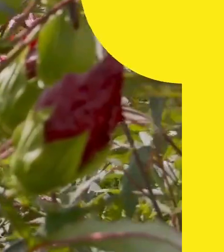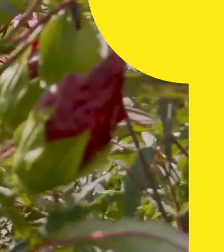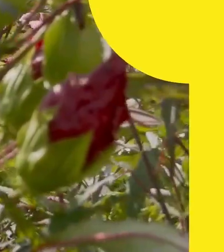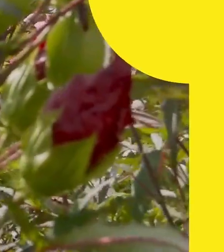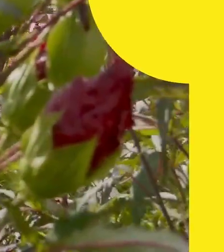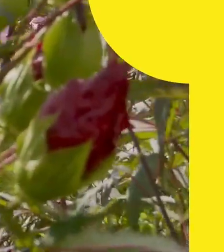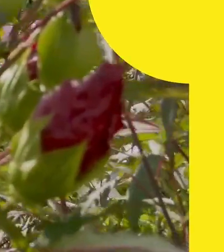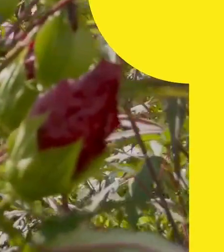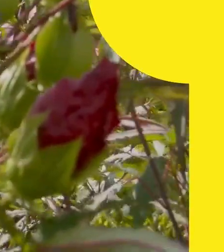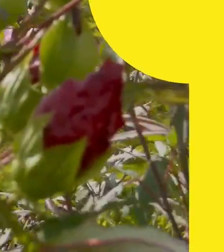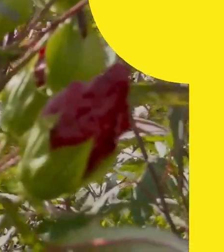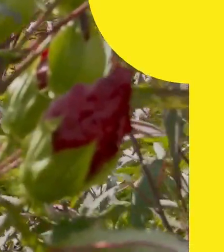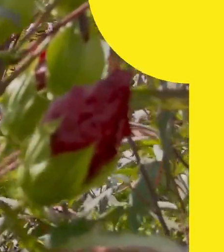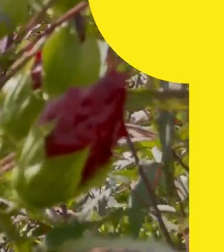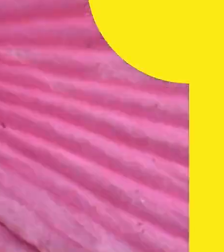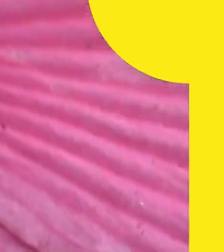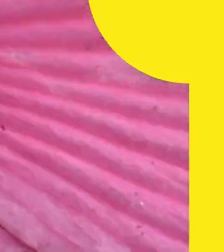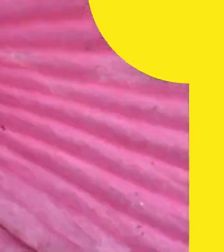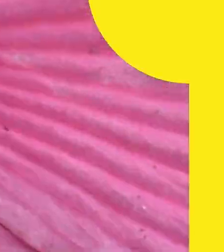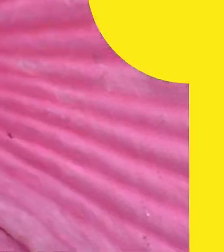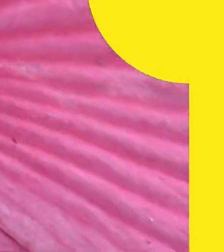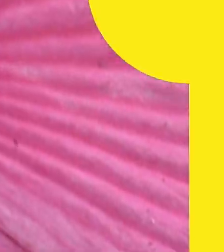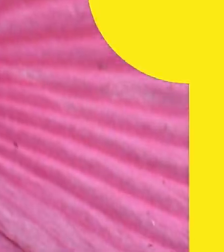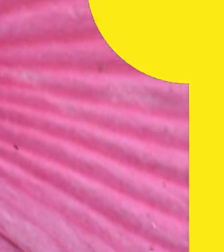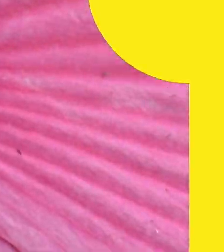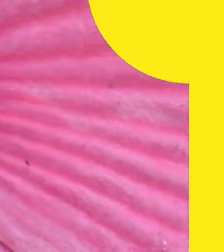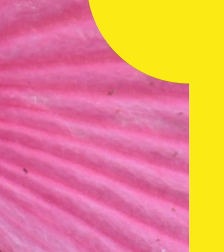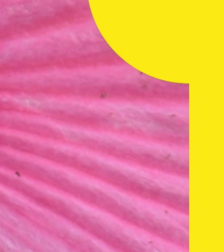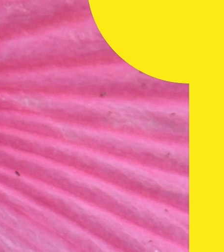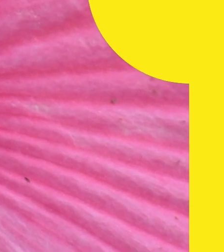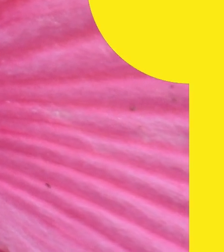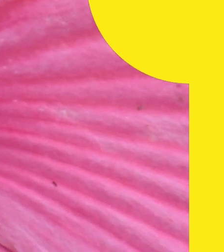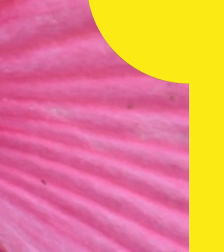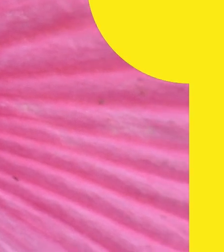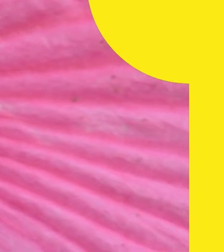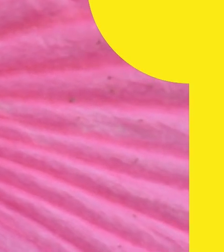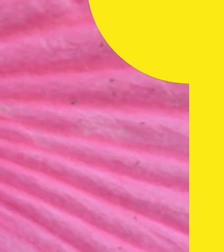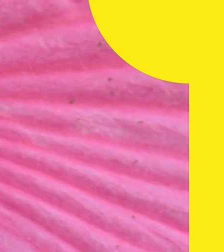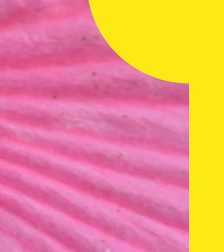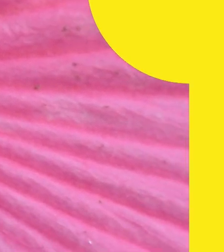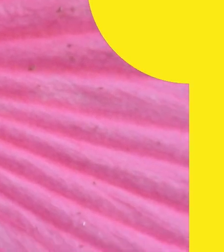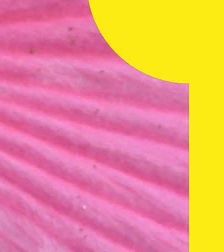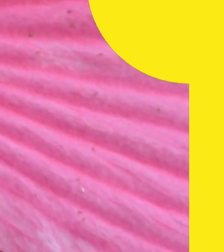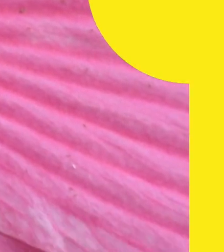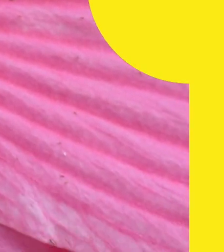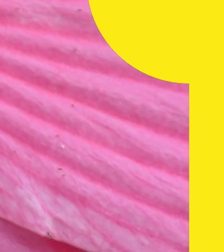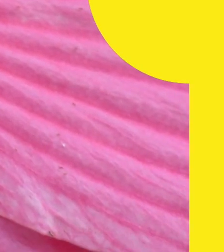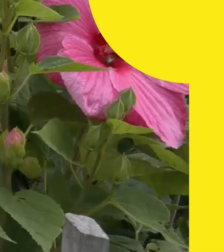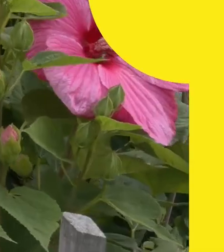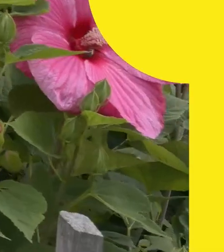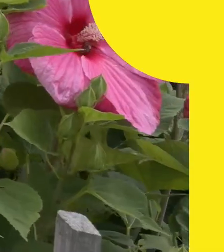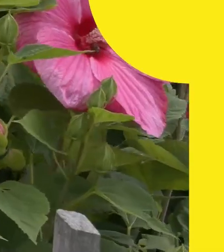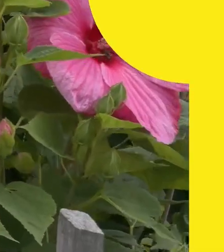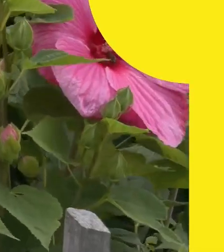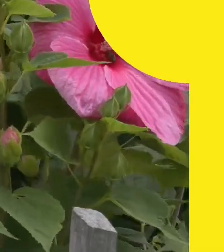За прогнозом черкаських синоптиків, завтра по Черкаській області невелика хмарність без опадів Вітер північний 5-10 метрів за